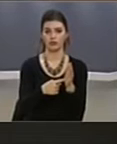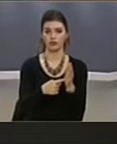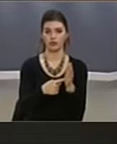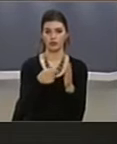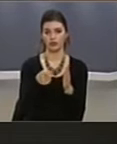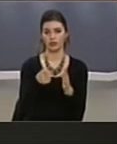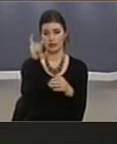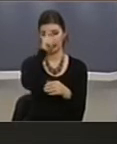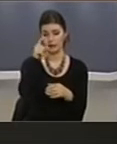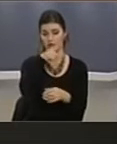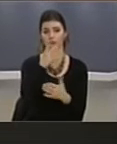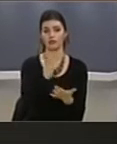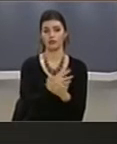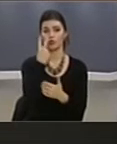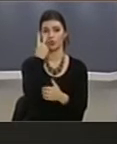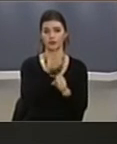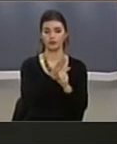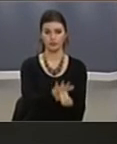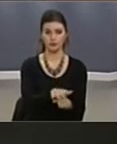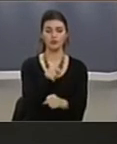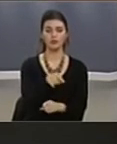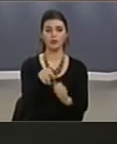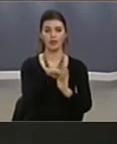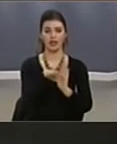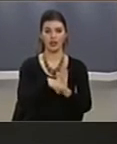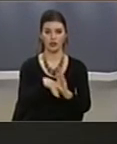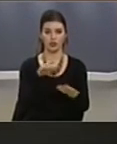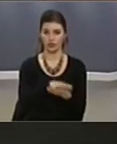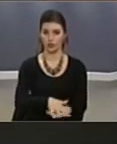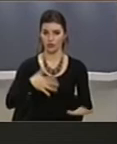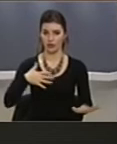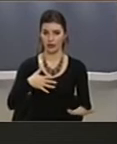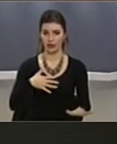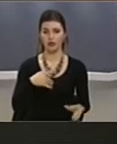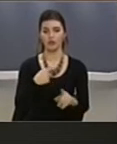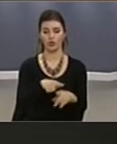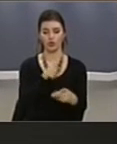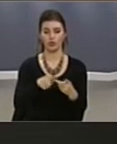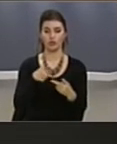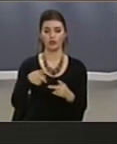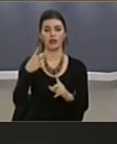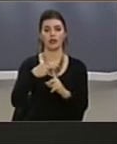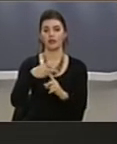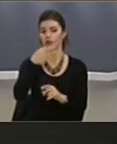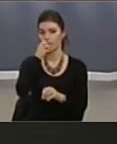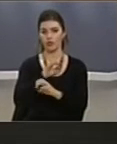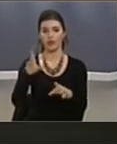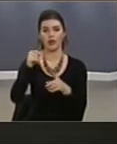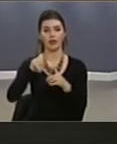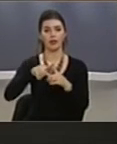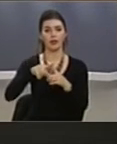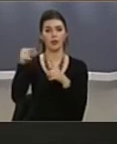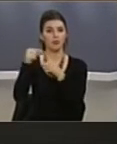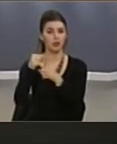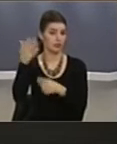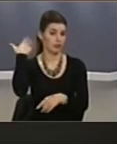Pra, sërbia goditit dy prodhues, aty ku prodhoj ligjës i instrumenti kontroli qëshror dhe radio-televizionin Prishtines si institucion